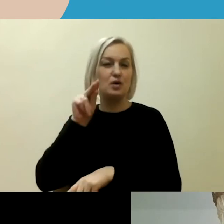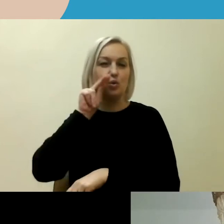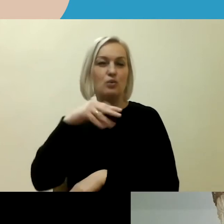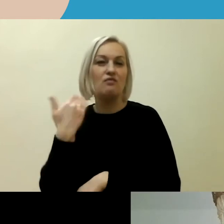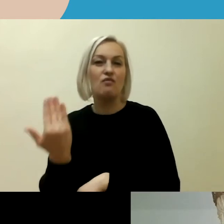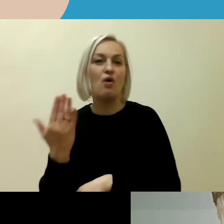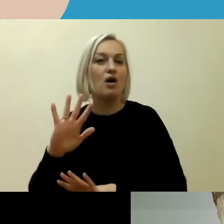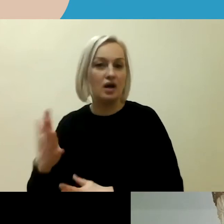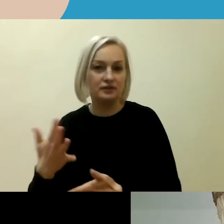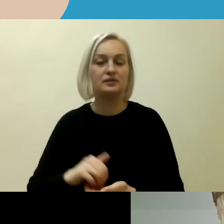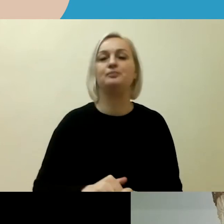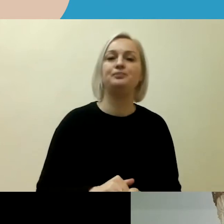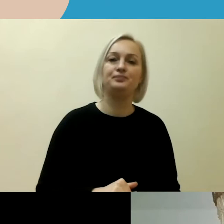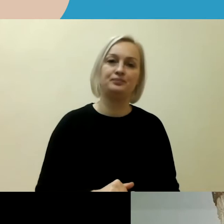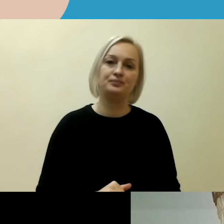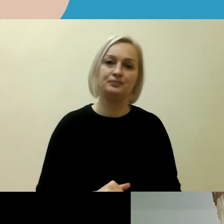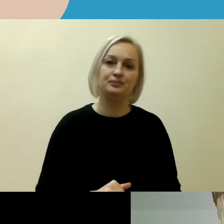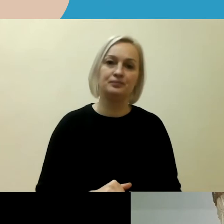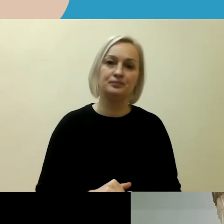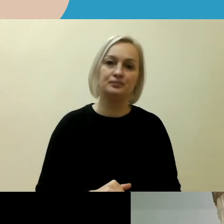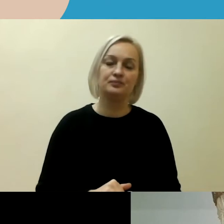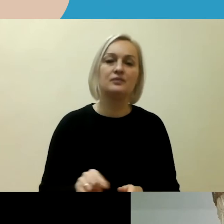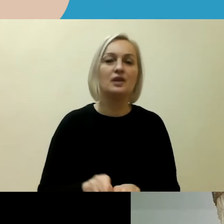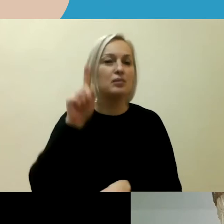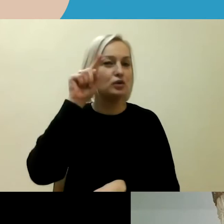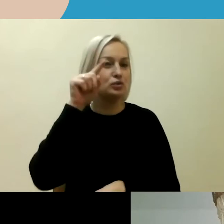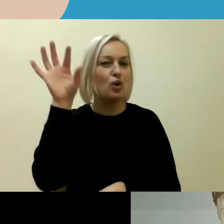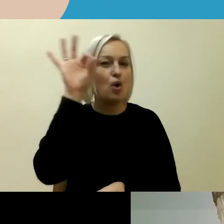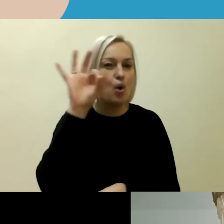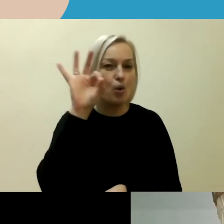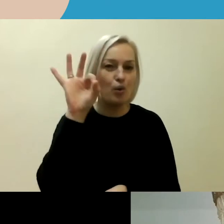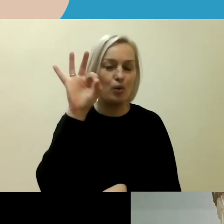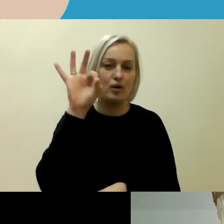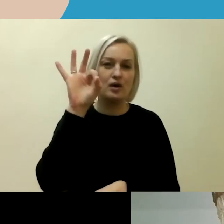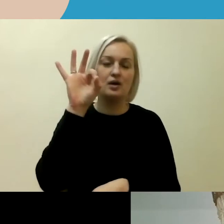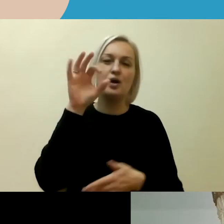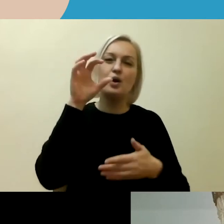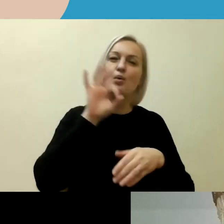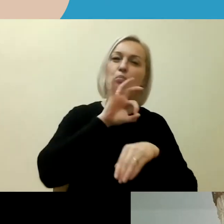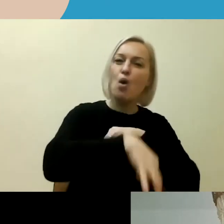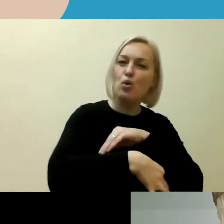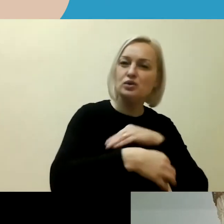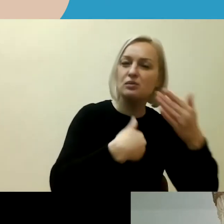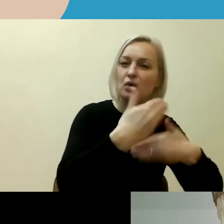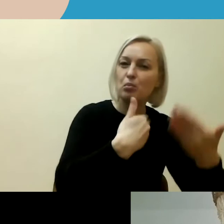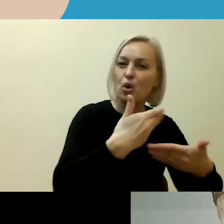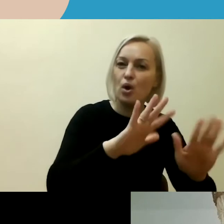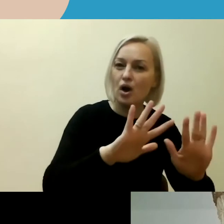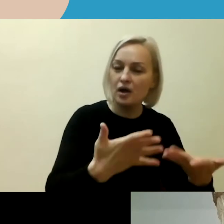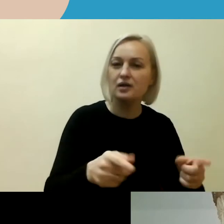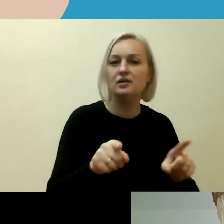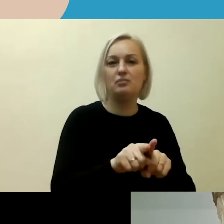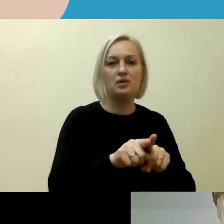pat sužinojo daugiau apie baudžiomai procesą, tai galėjo įgavo tokių